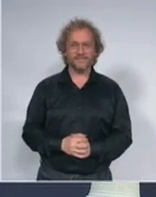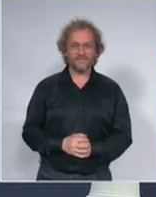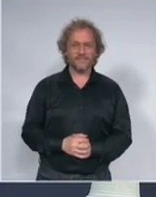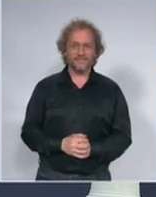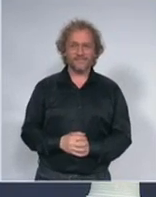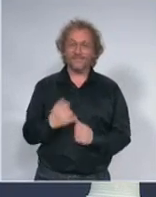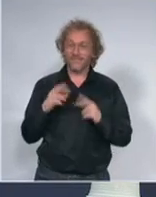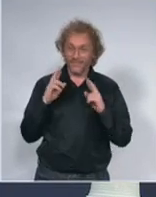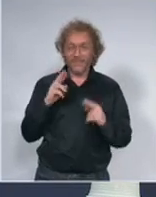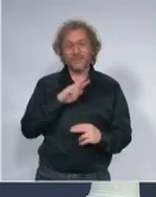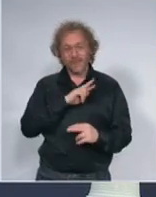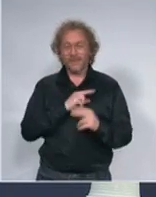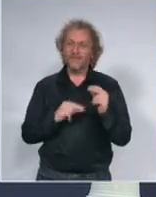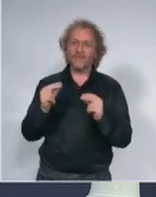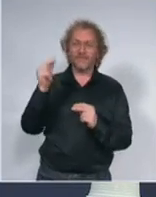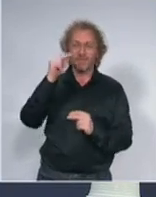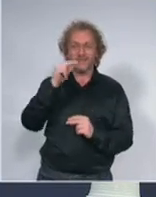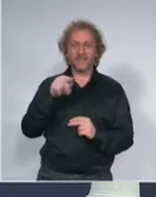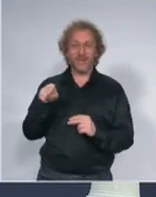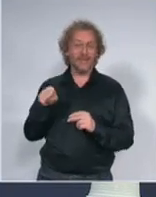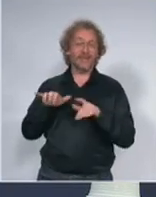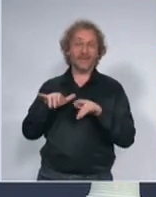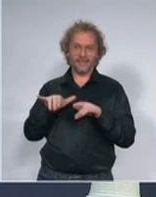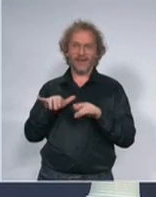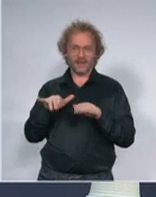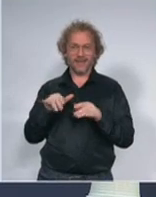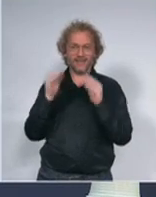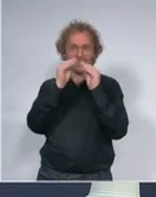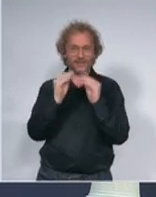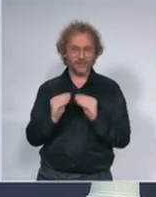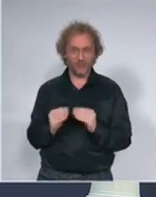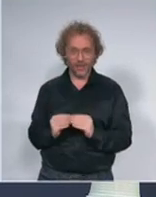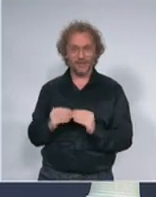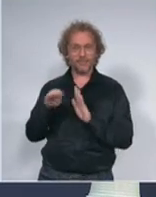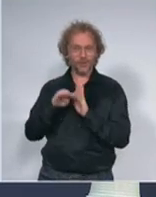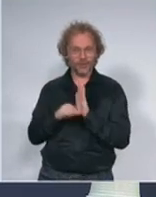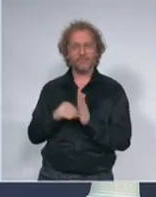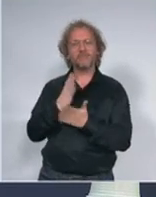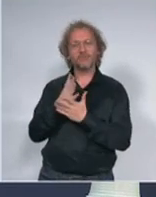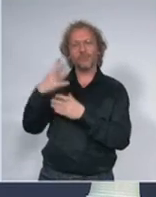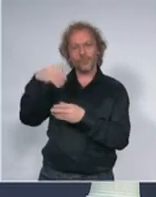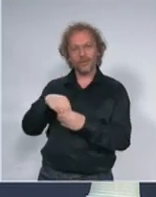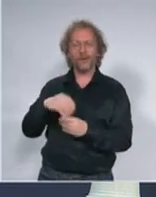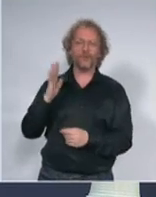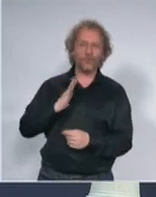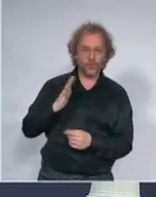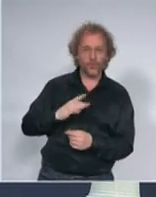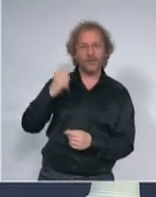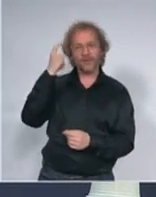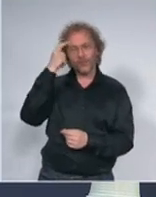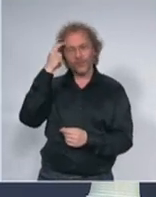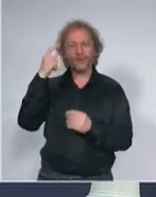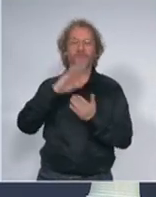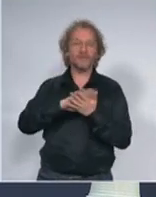digitalnih sadržaja tu će se deliti i kulturni sadržaj i besplatni filmove i pozorišta